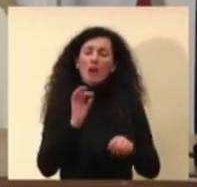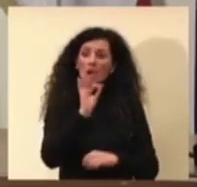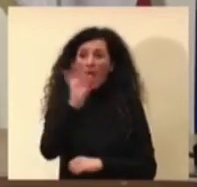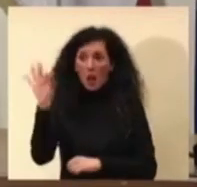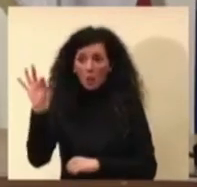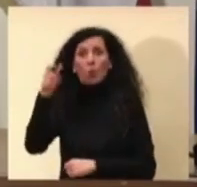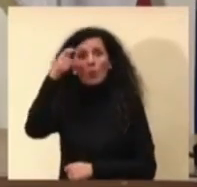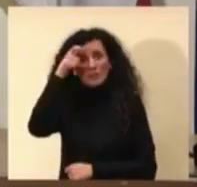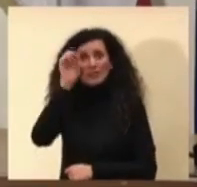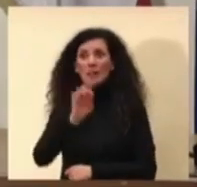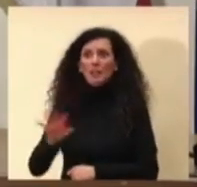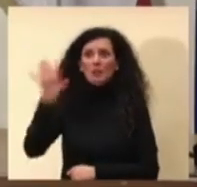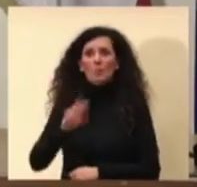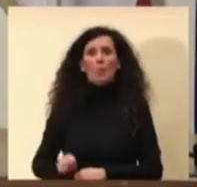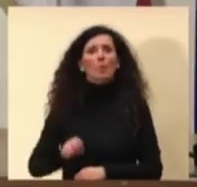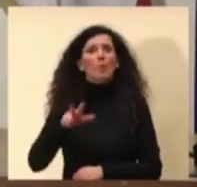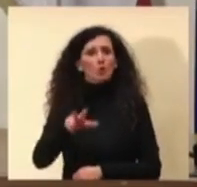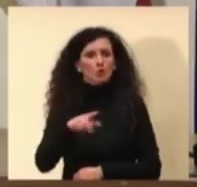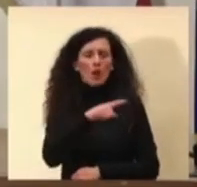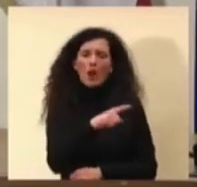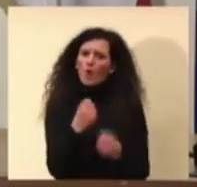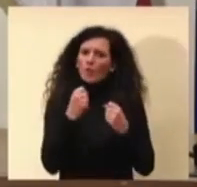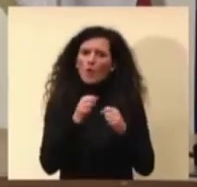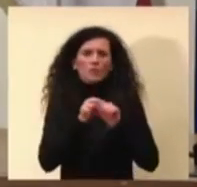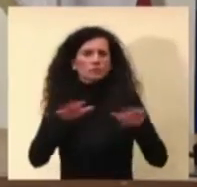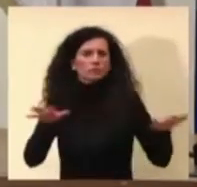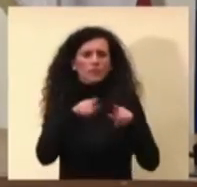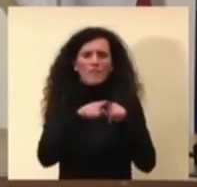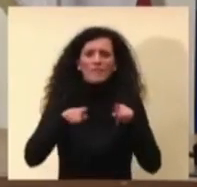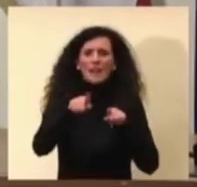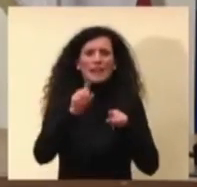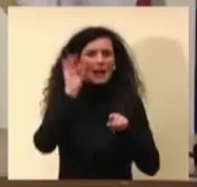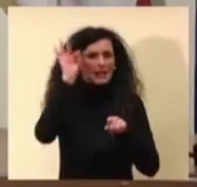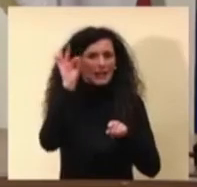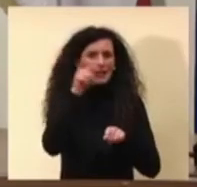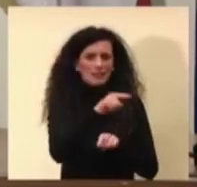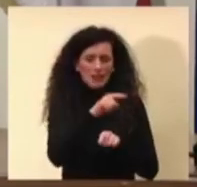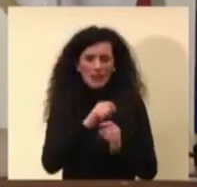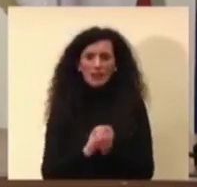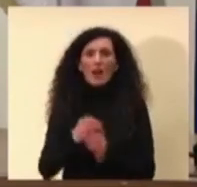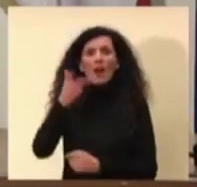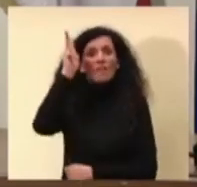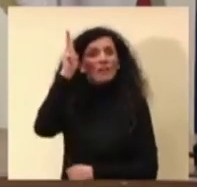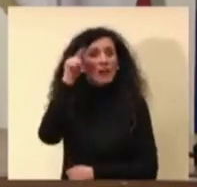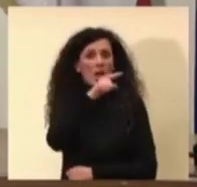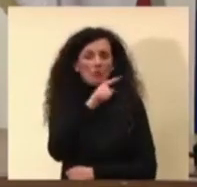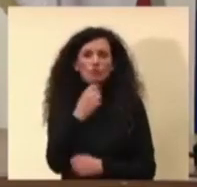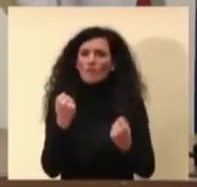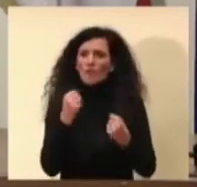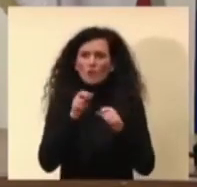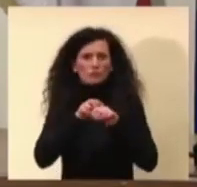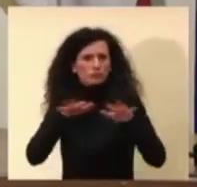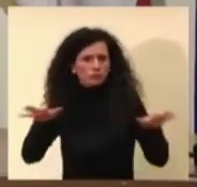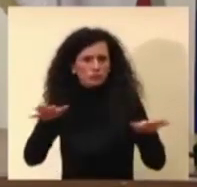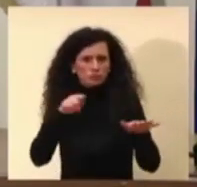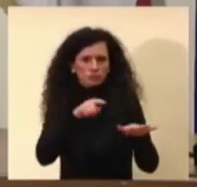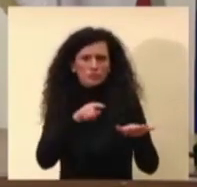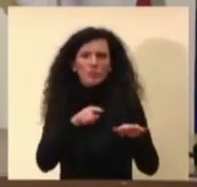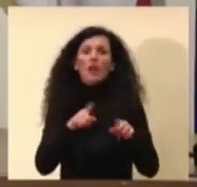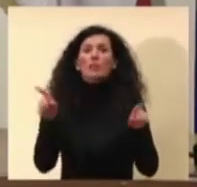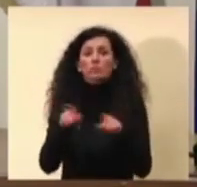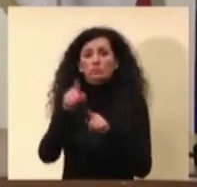presente, come per esempio in Portogallo, in Inghilterra naturalmente, in Francia, nella stessa